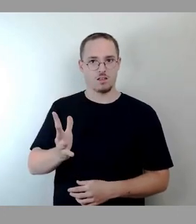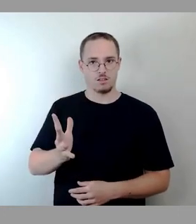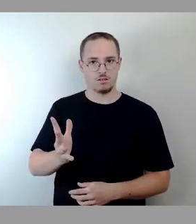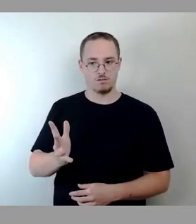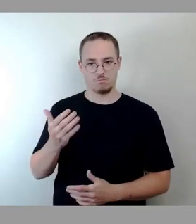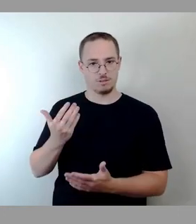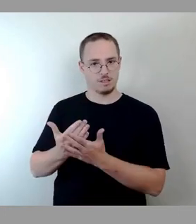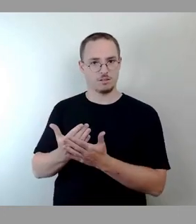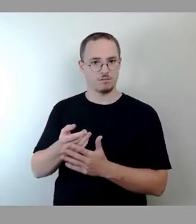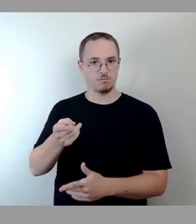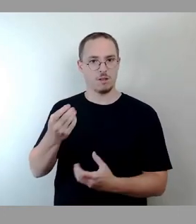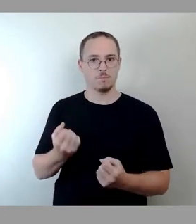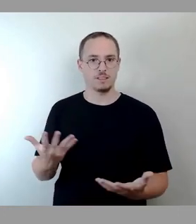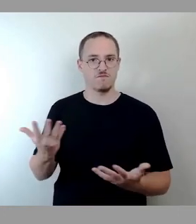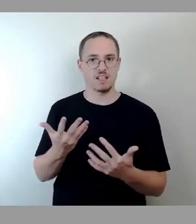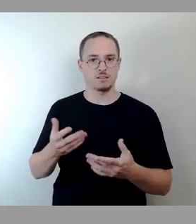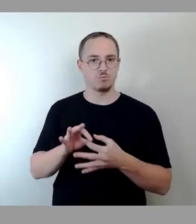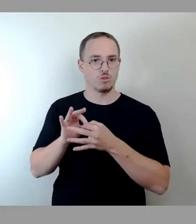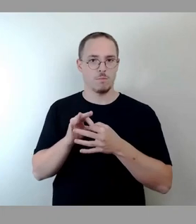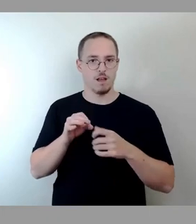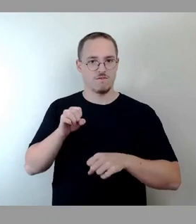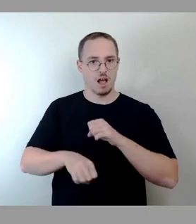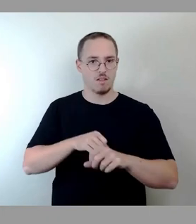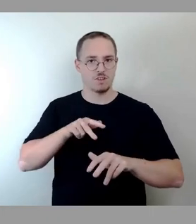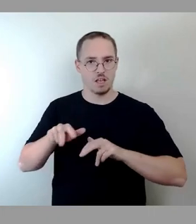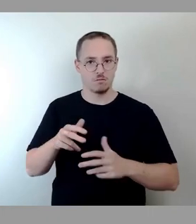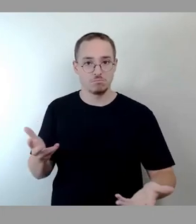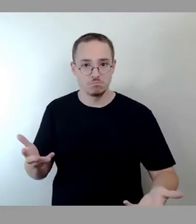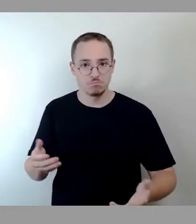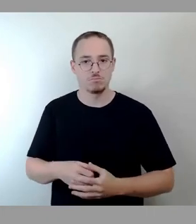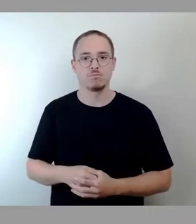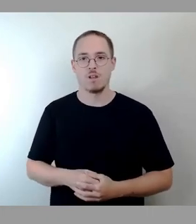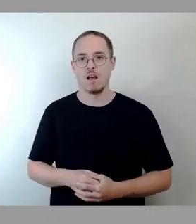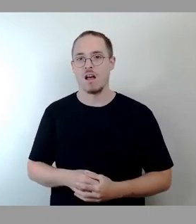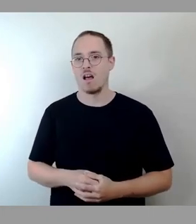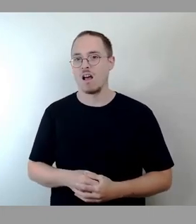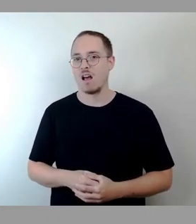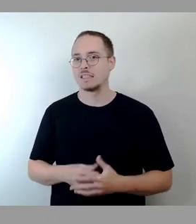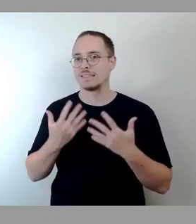haben wir glatt weg 6,1 Kilometer saniert und wir haben 10,3 Kilometer neu gebaut.